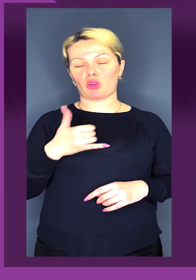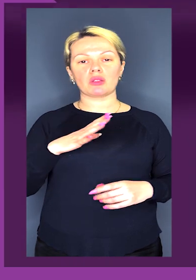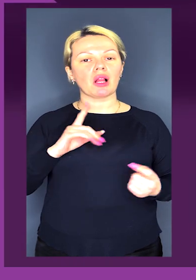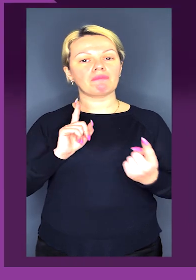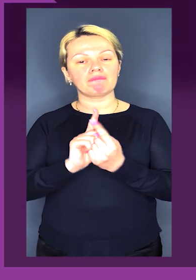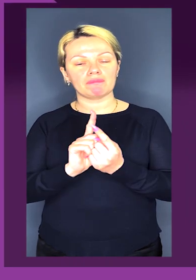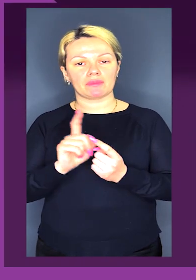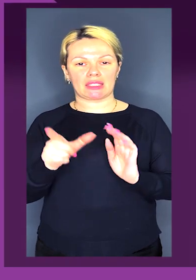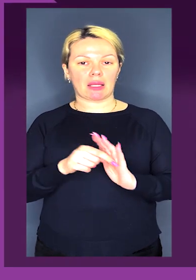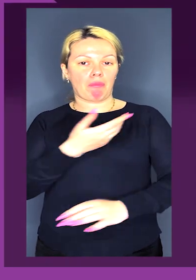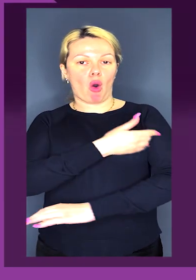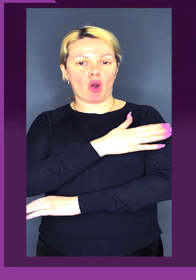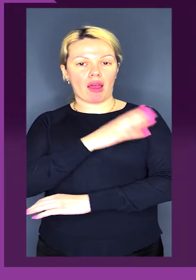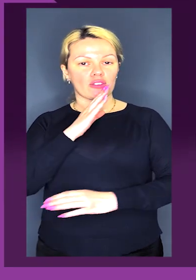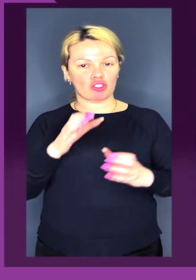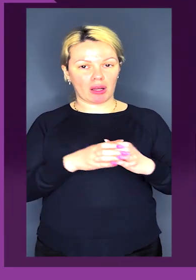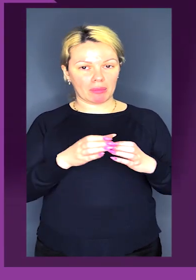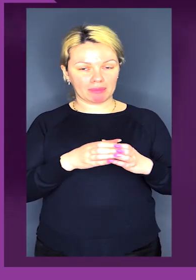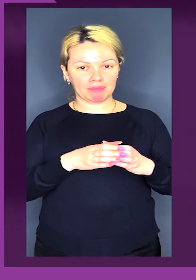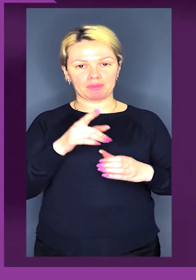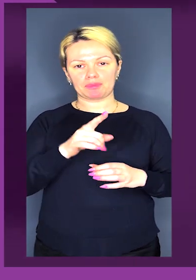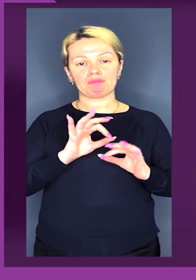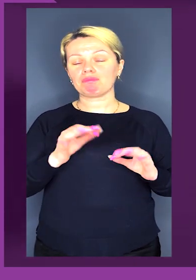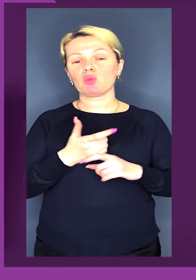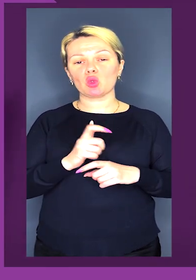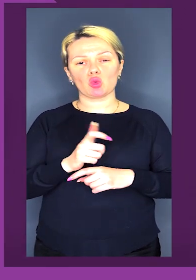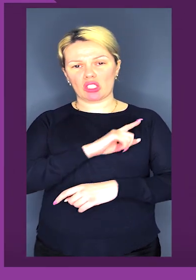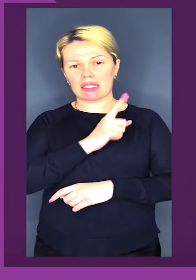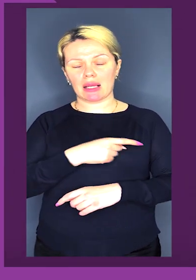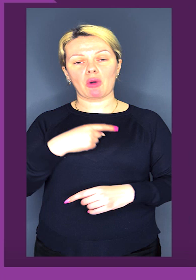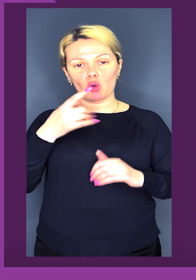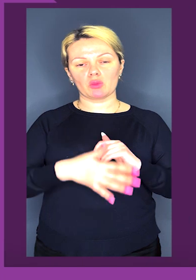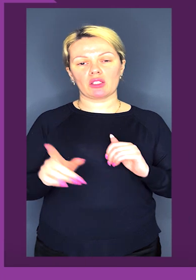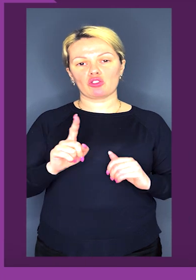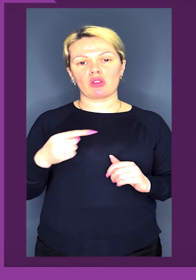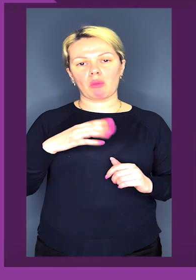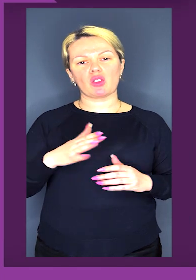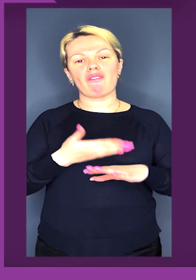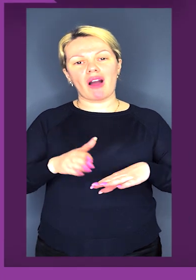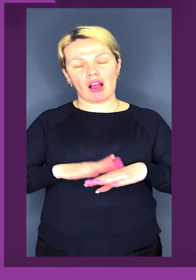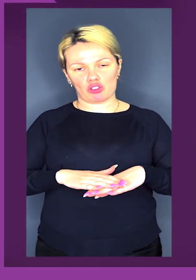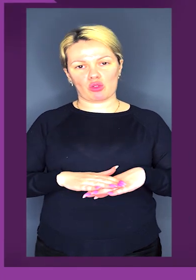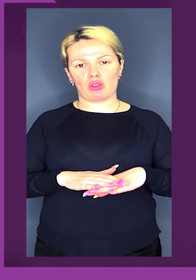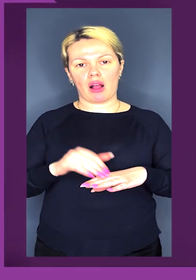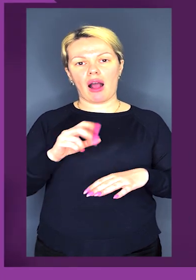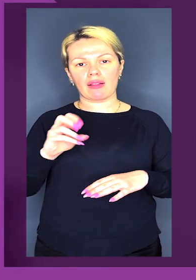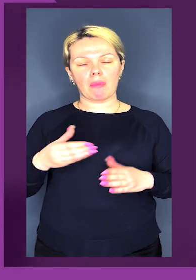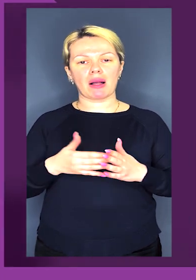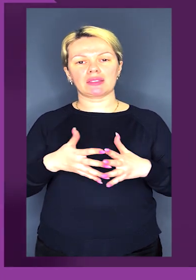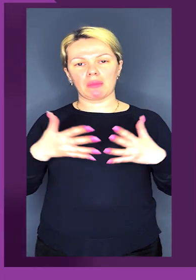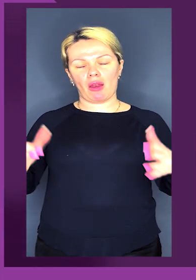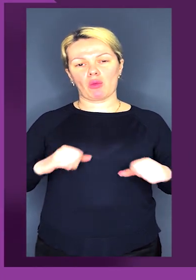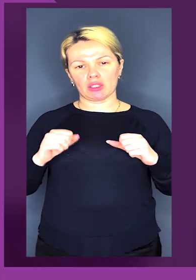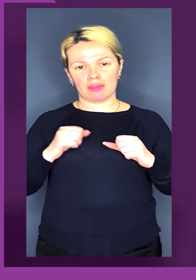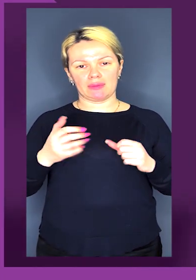Потім в нас була сутичка з поляками, полячками. Вони насправді дуже-дуже сильні. І ми розуміли, що нам буде дуже важко, але ми